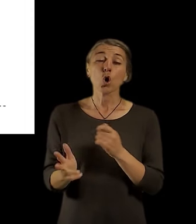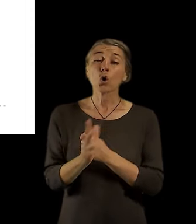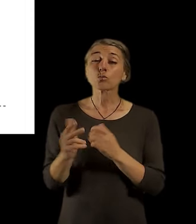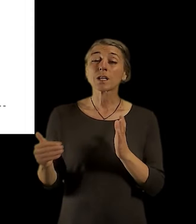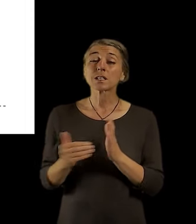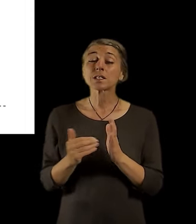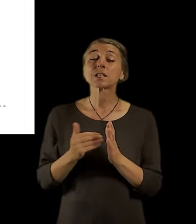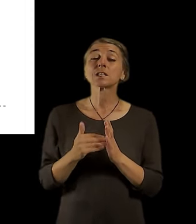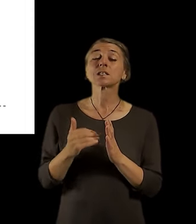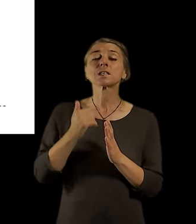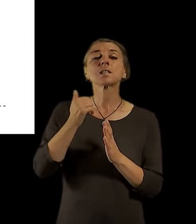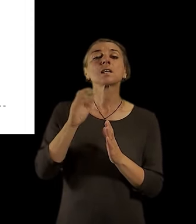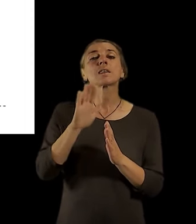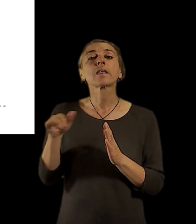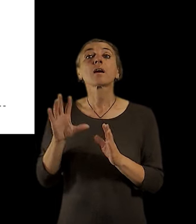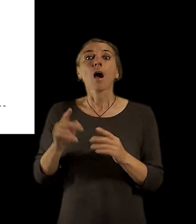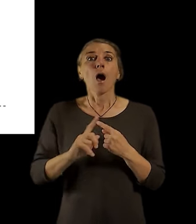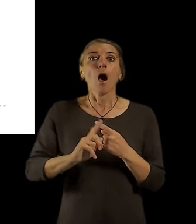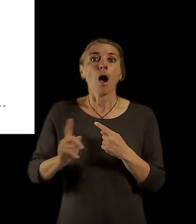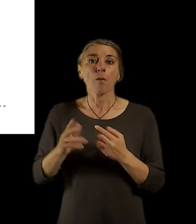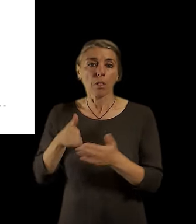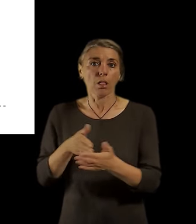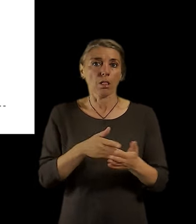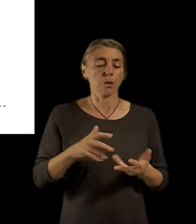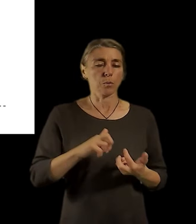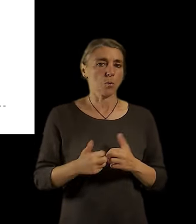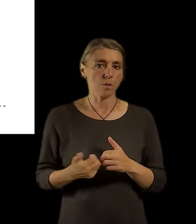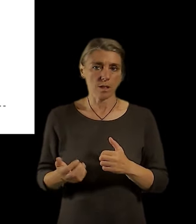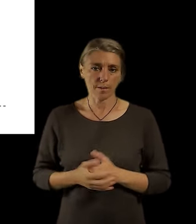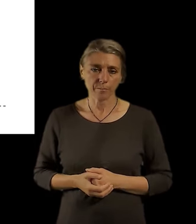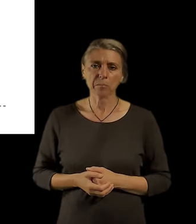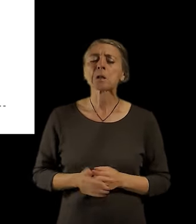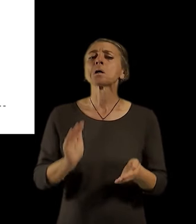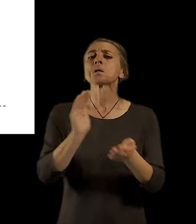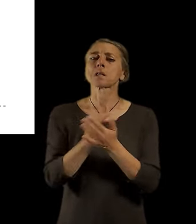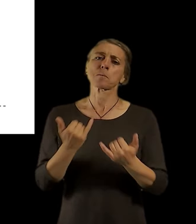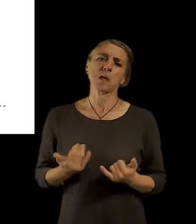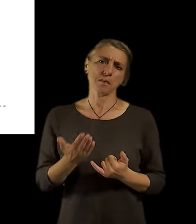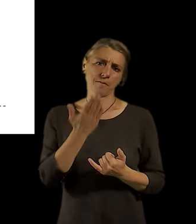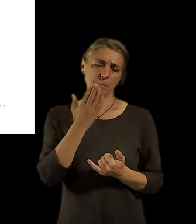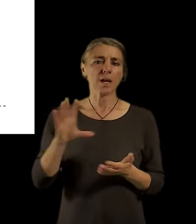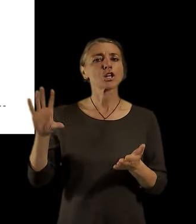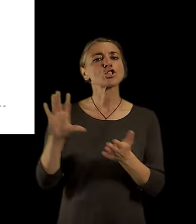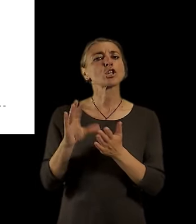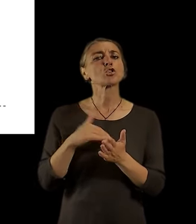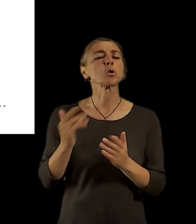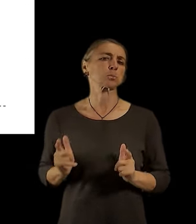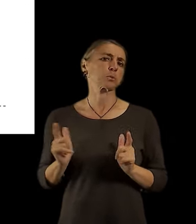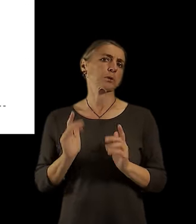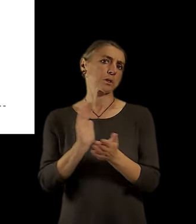míst v základních školách. Tabulkově nyní vychází, že dostatek kapacit míst ve středních školách,